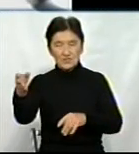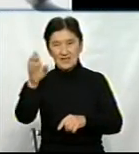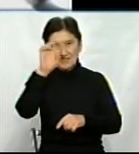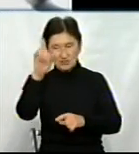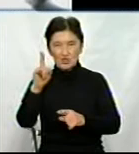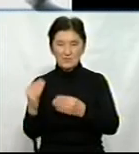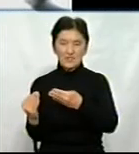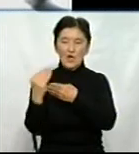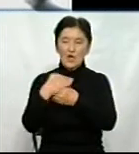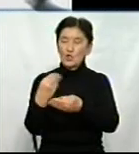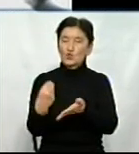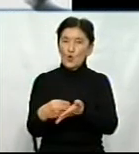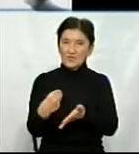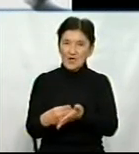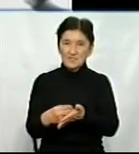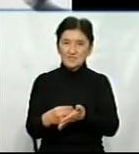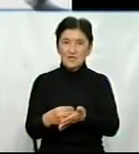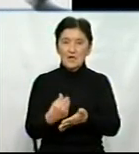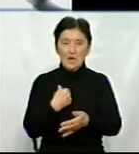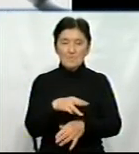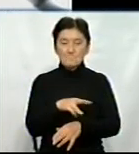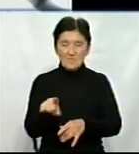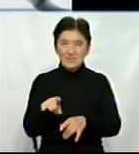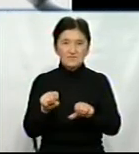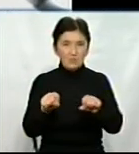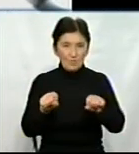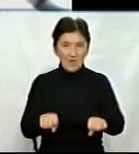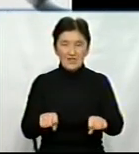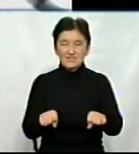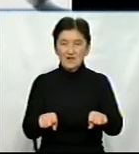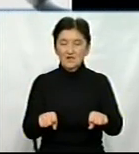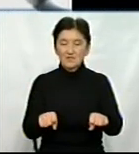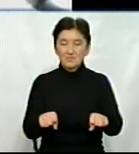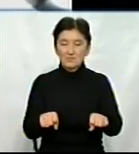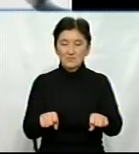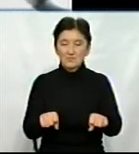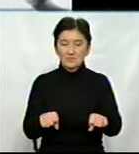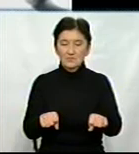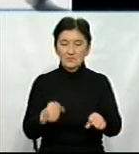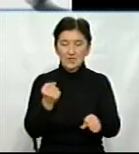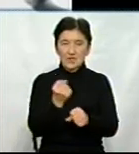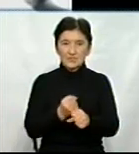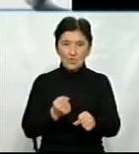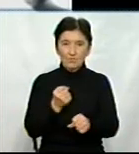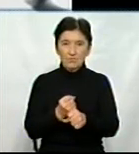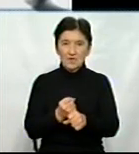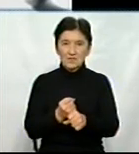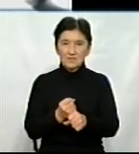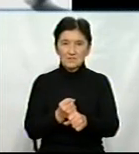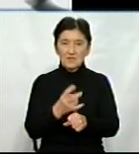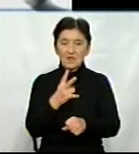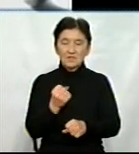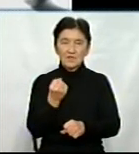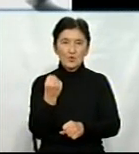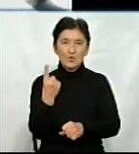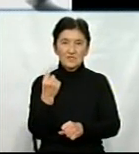дотації. цьому році ми спромоглися зробити дотацію на 11